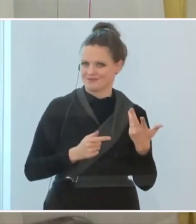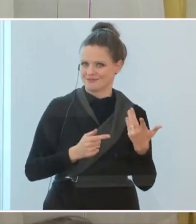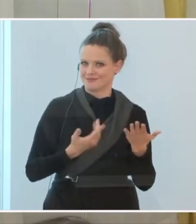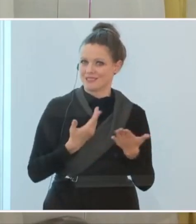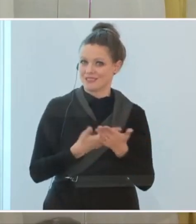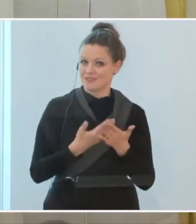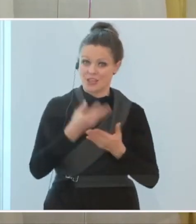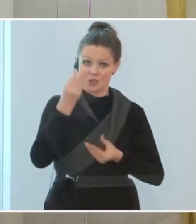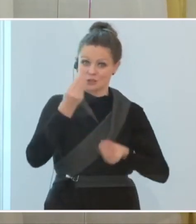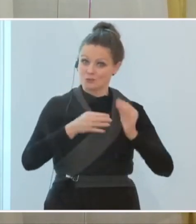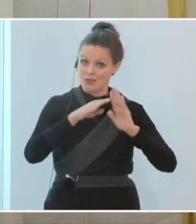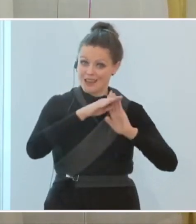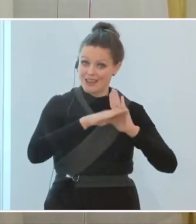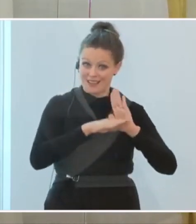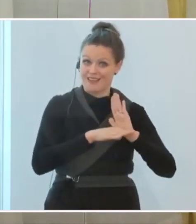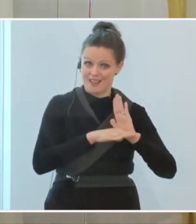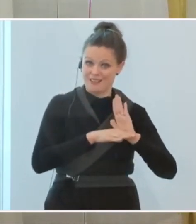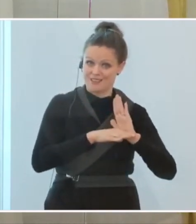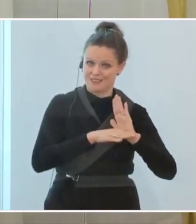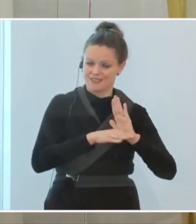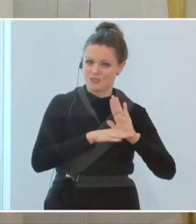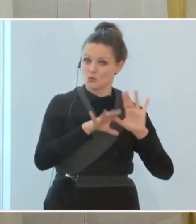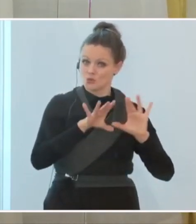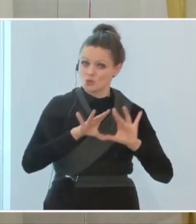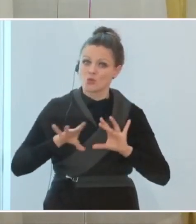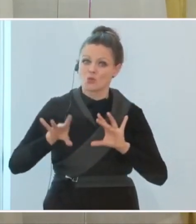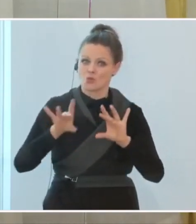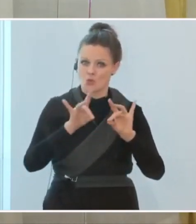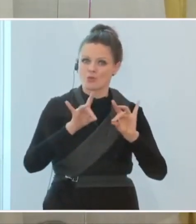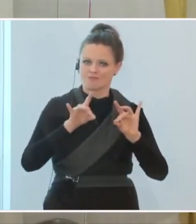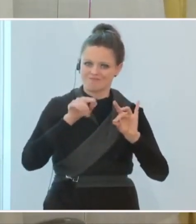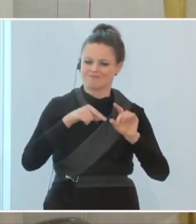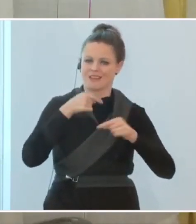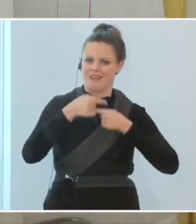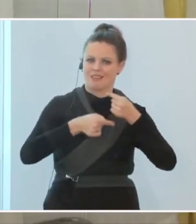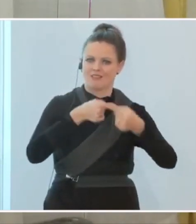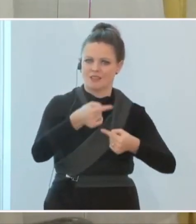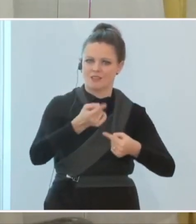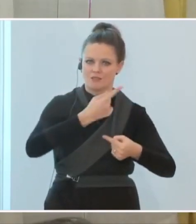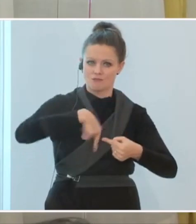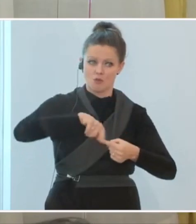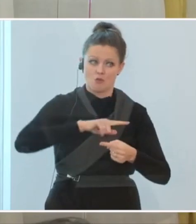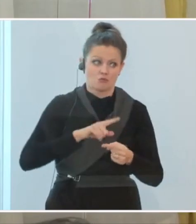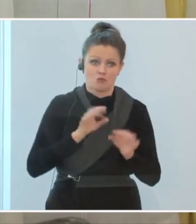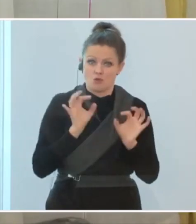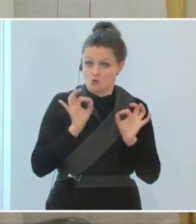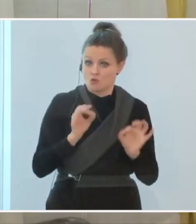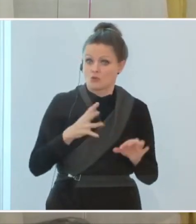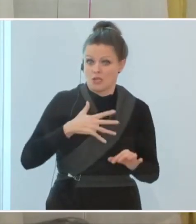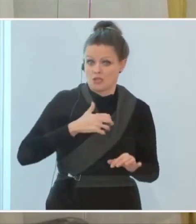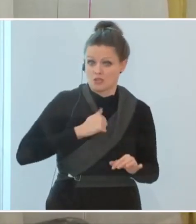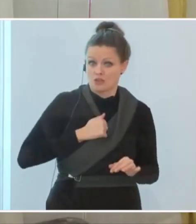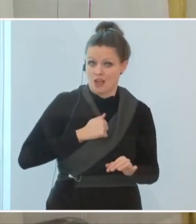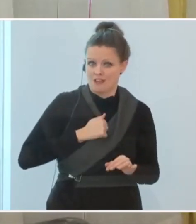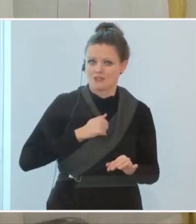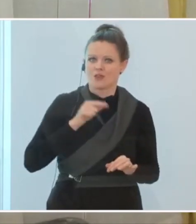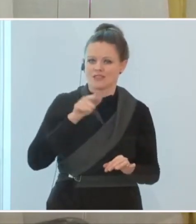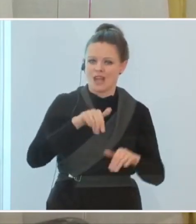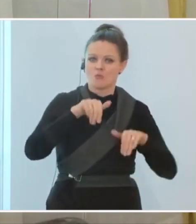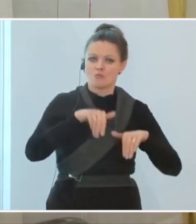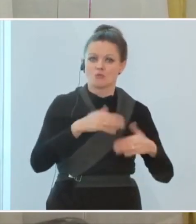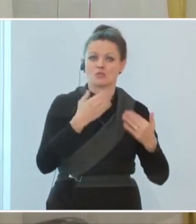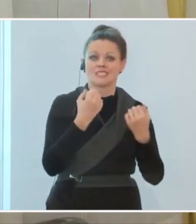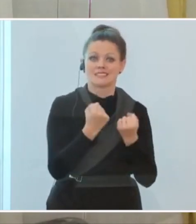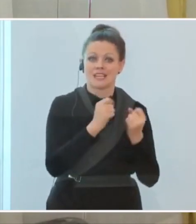Spielregeln, Regeln des Tuns zu entwickeln und das ist uns, glaube ich, ganz gut gelungen, die sicherstellen sollen,